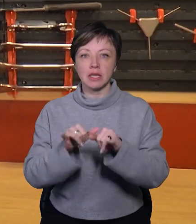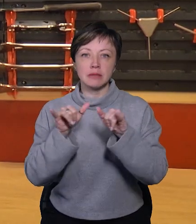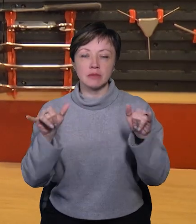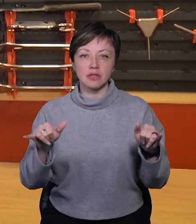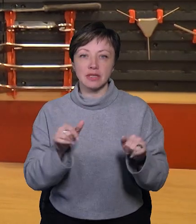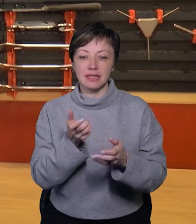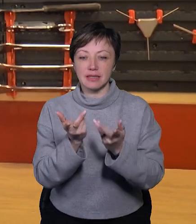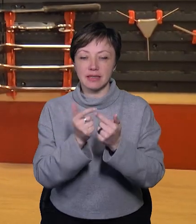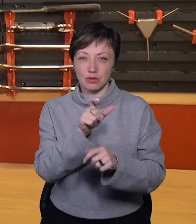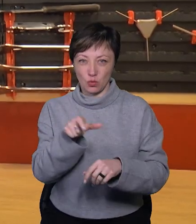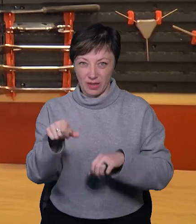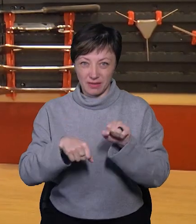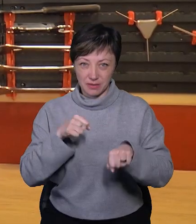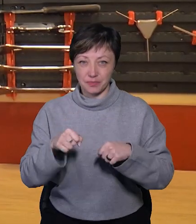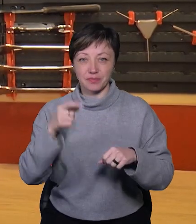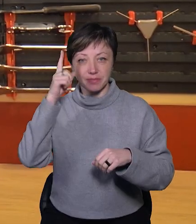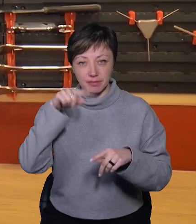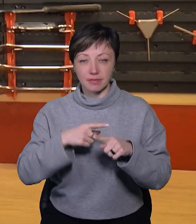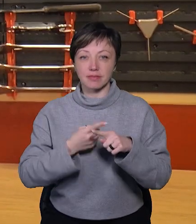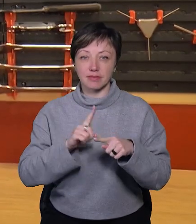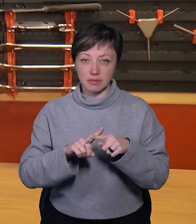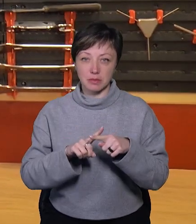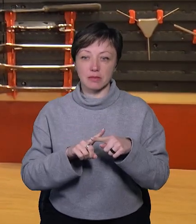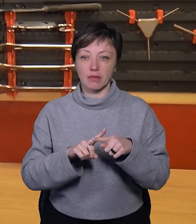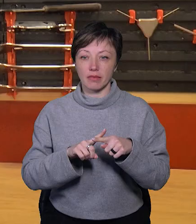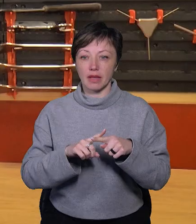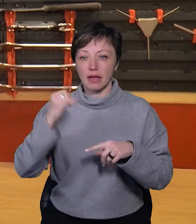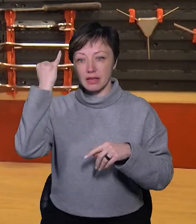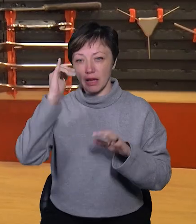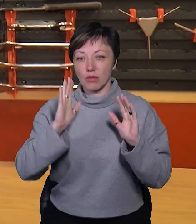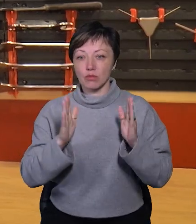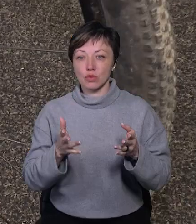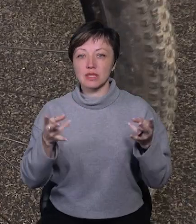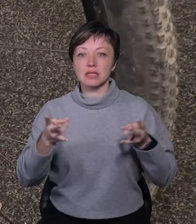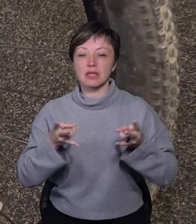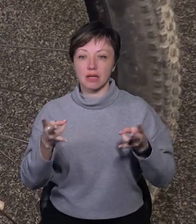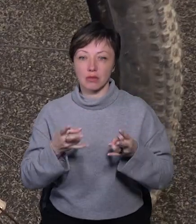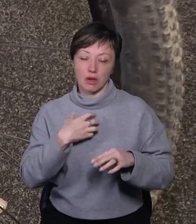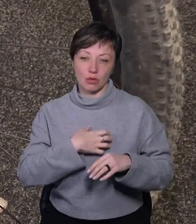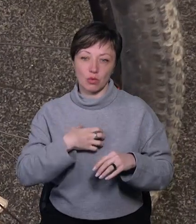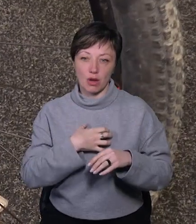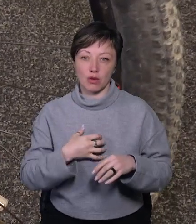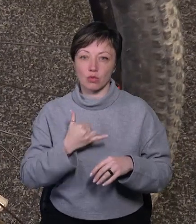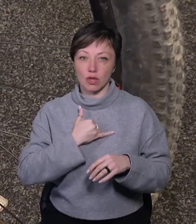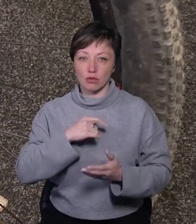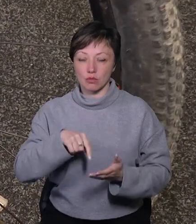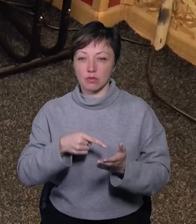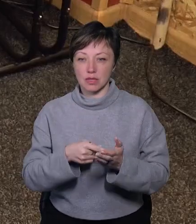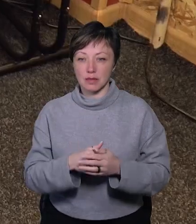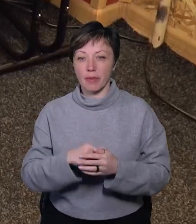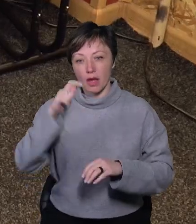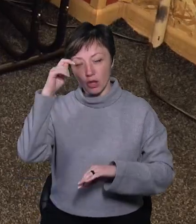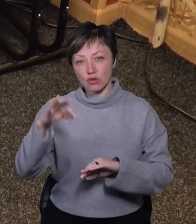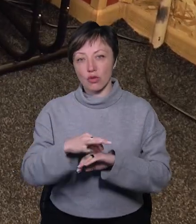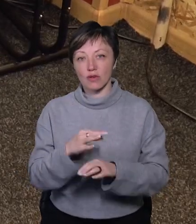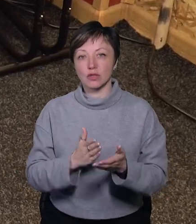велосипедистів. І ми знали, що ця ідея буде затребуваною і буде актуальною саме в нашому місті. Чоловік Аліни